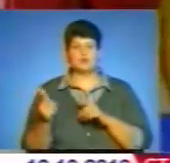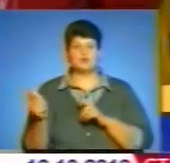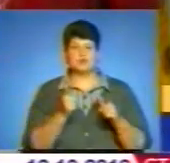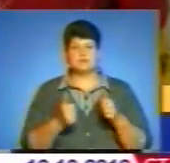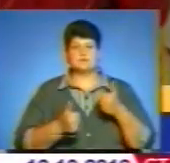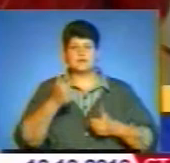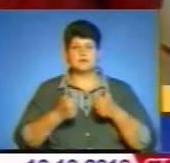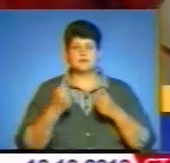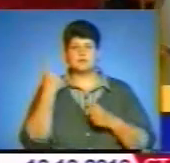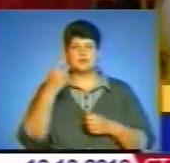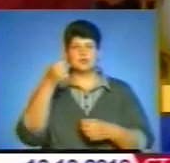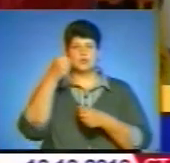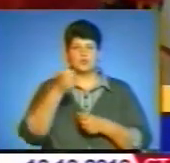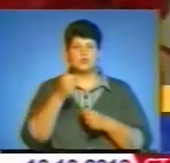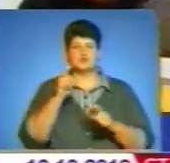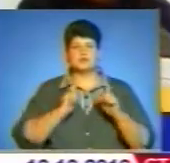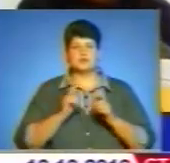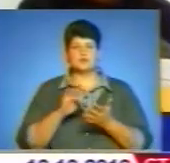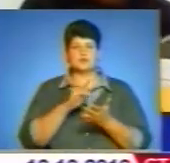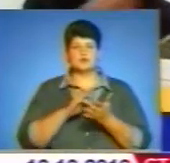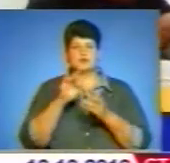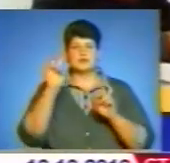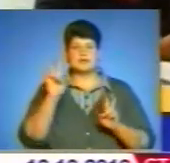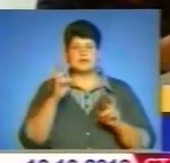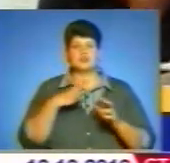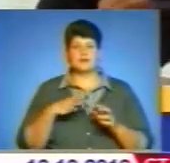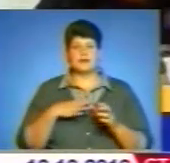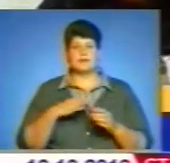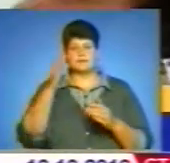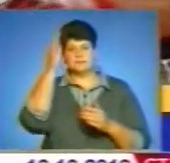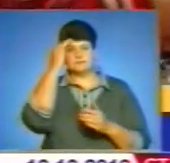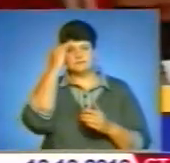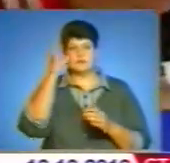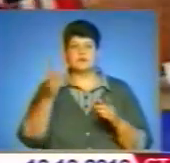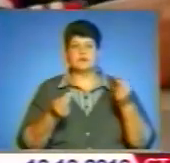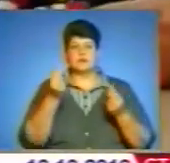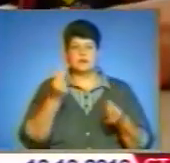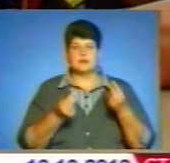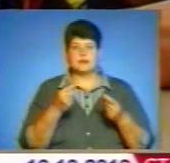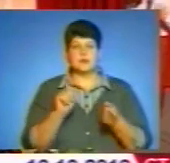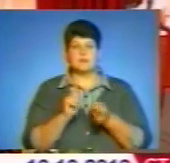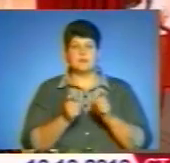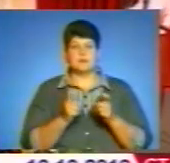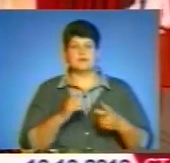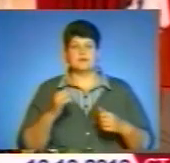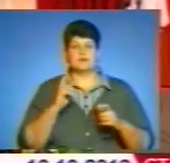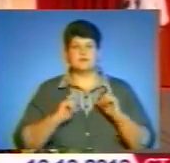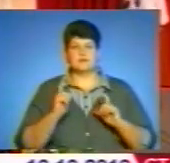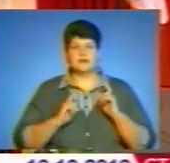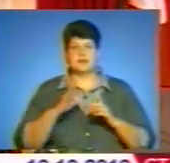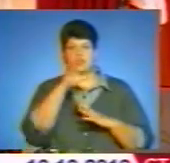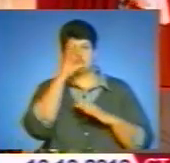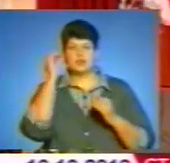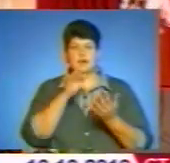сюжеті. Місяць підготовки і ось результат. П'ять університетських команд готові змагатися за перший кубок студентської